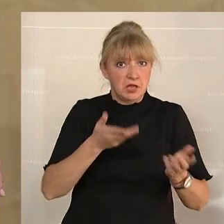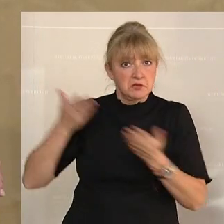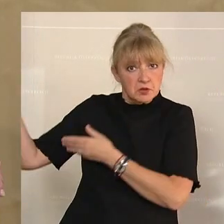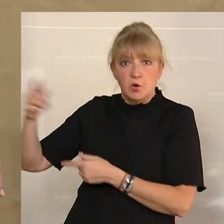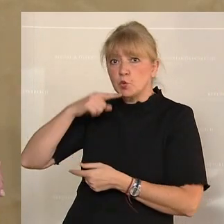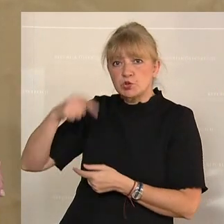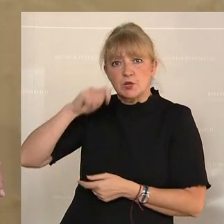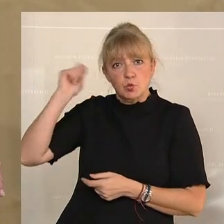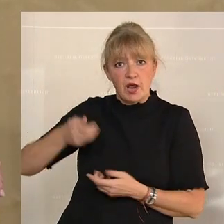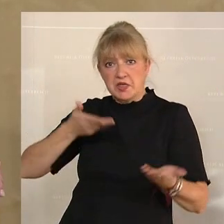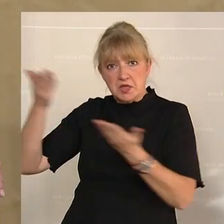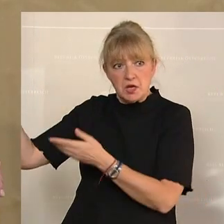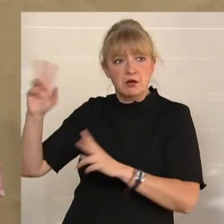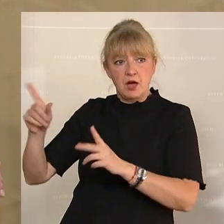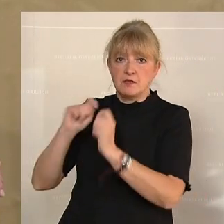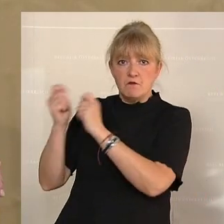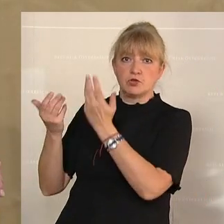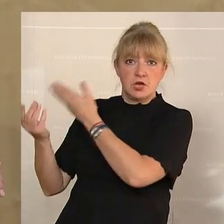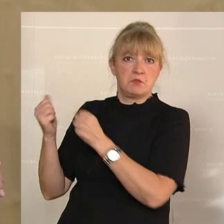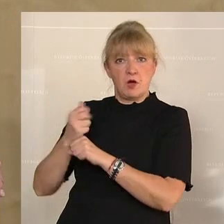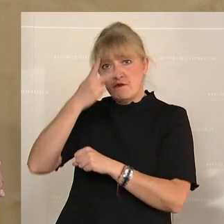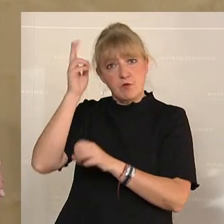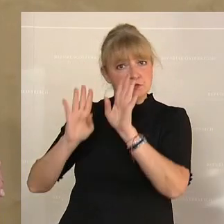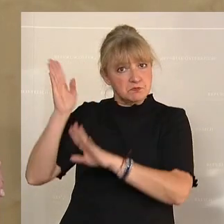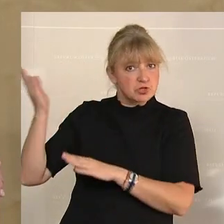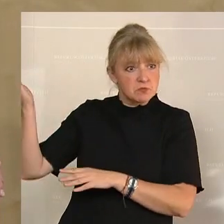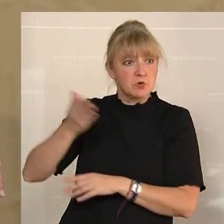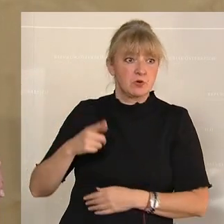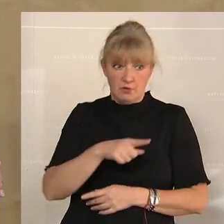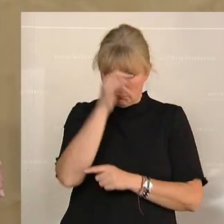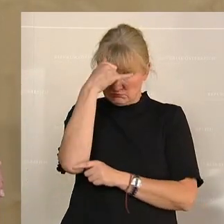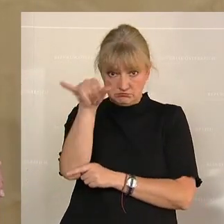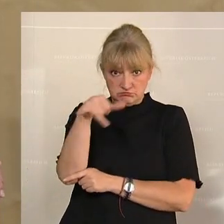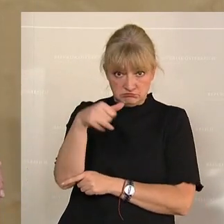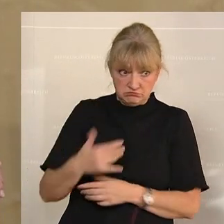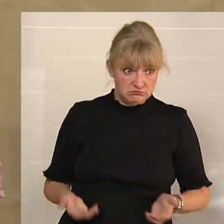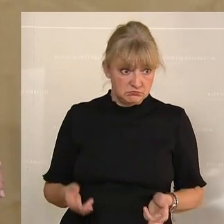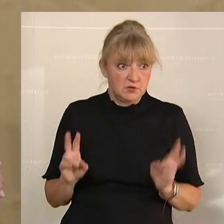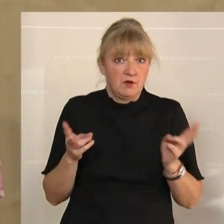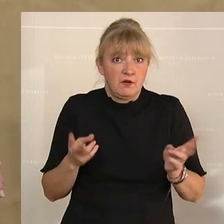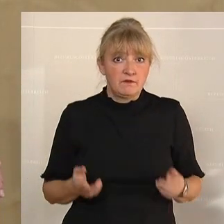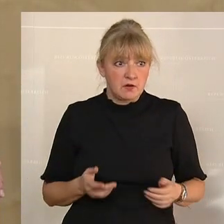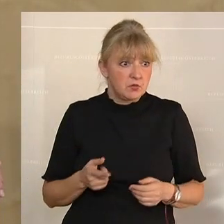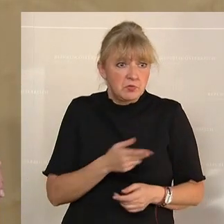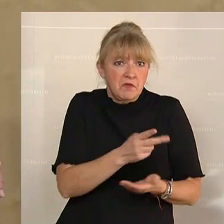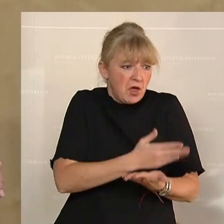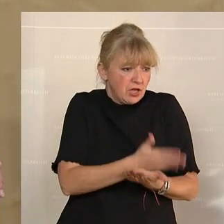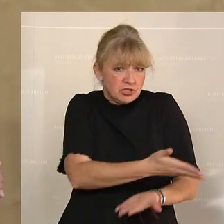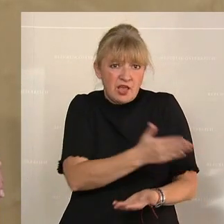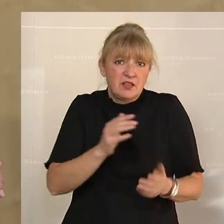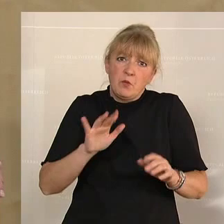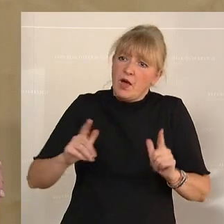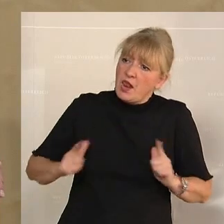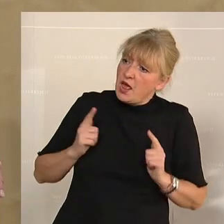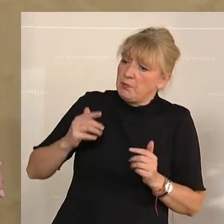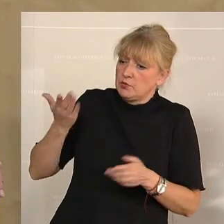Ukraine. Man könnte ja dort einmal den Vorschlag machen, eine Volksabstimmung zu machen. Sie schütteln den Kopf. Warum lasst Sie nicht die... Ihr entscheidet über Leben und Tod